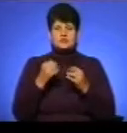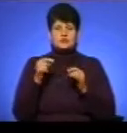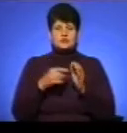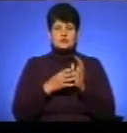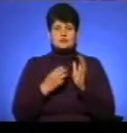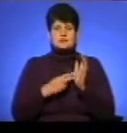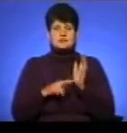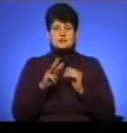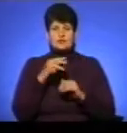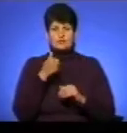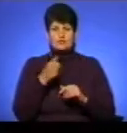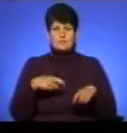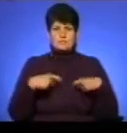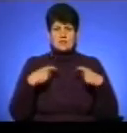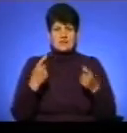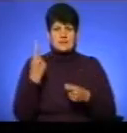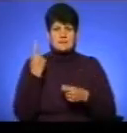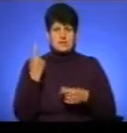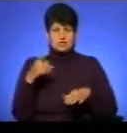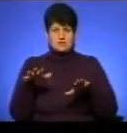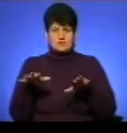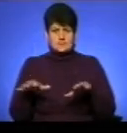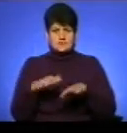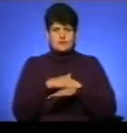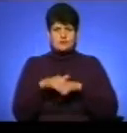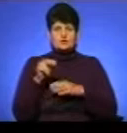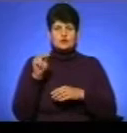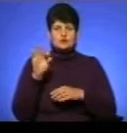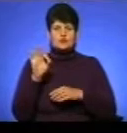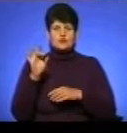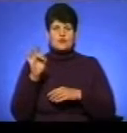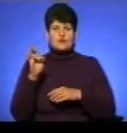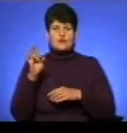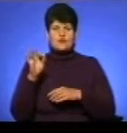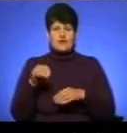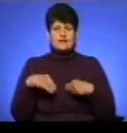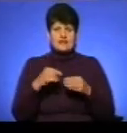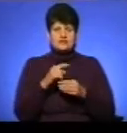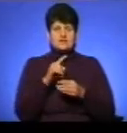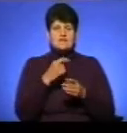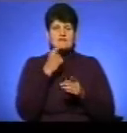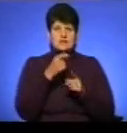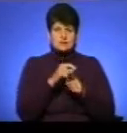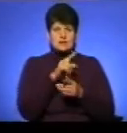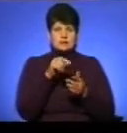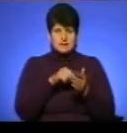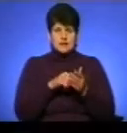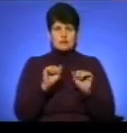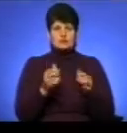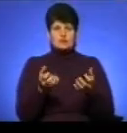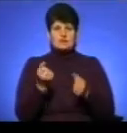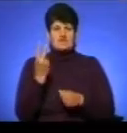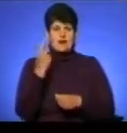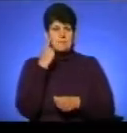Вони біжать на першу локацію, що на вулиці Чорновола. Давши відповідь на завдання, учасники можуть отримати два